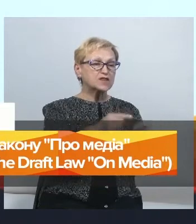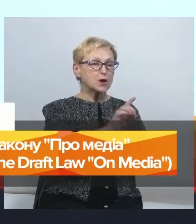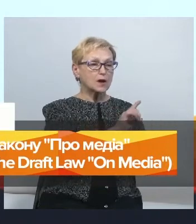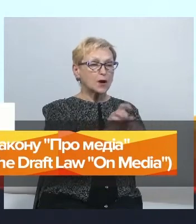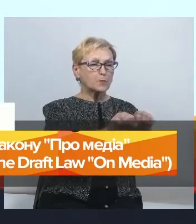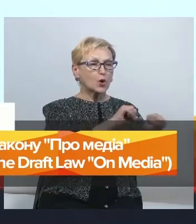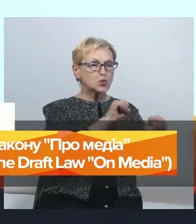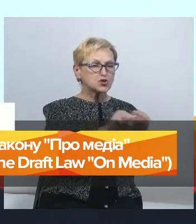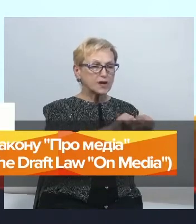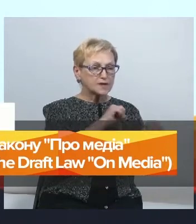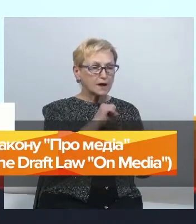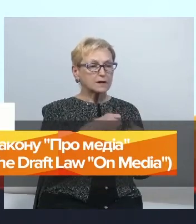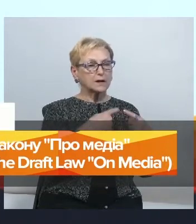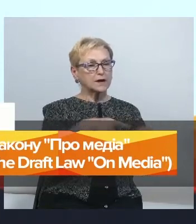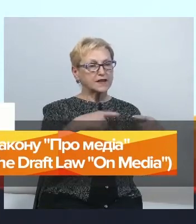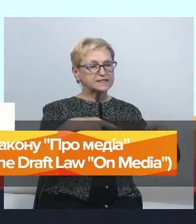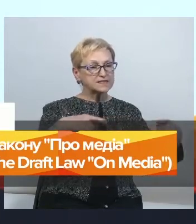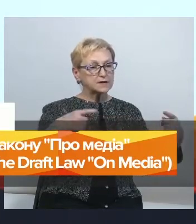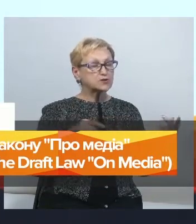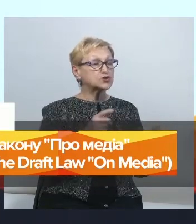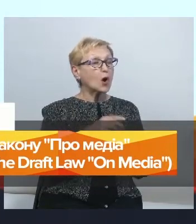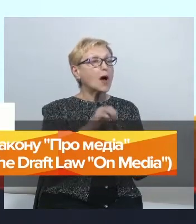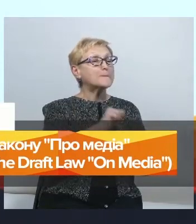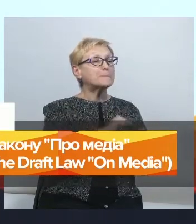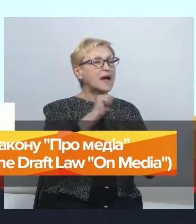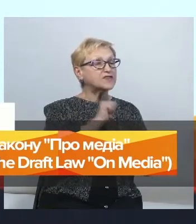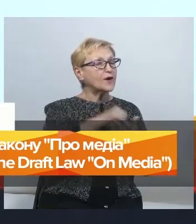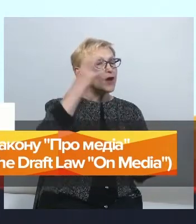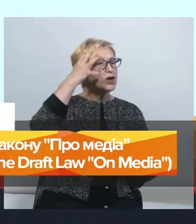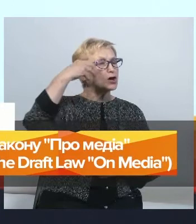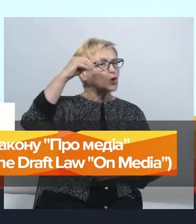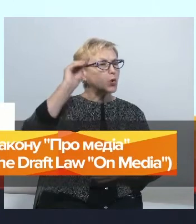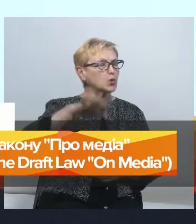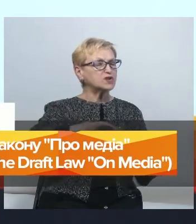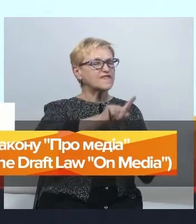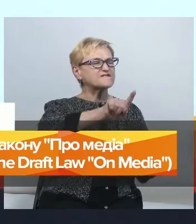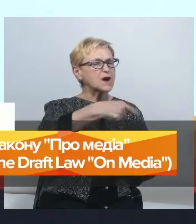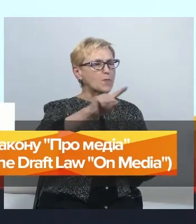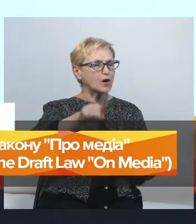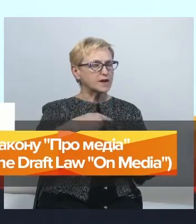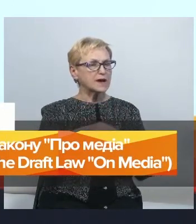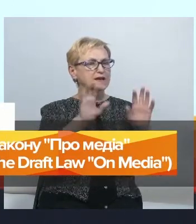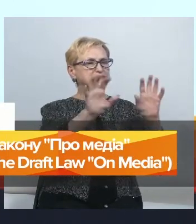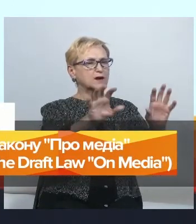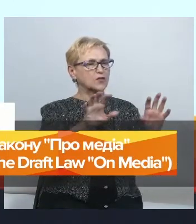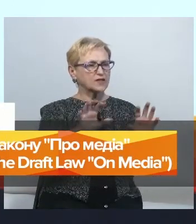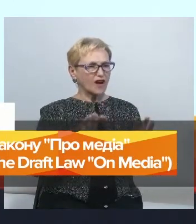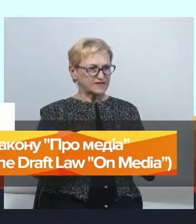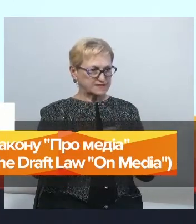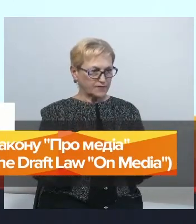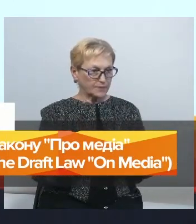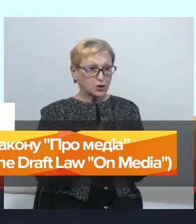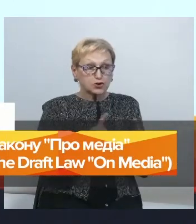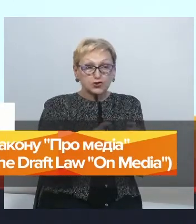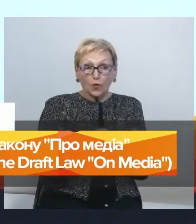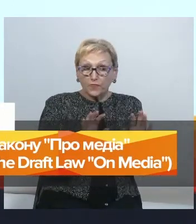кількість, різних. Тобто, можна говорити, що медіа ігнорують вимоги виборчого законодавства стосовно висвітлення виборчого процесу, що,